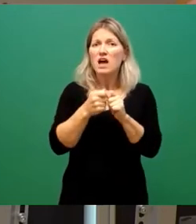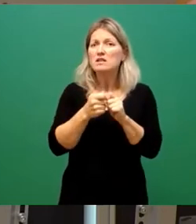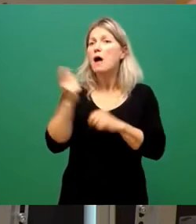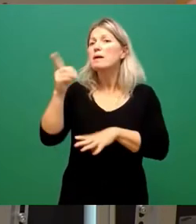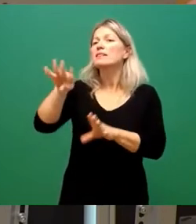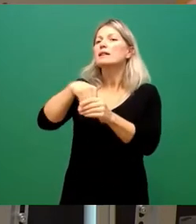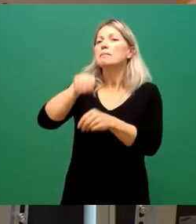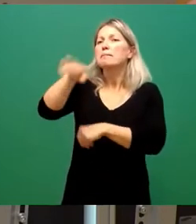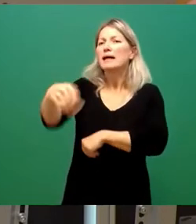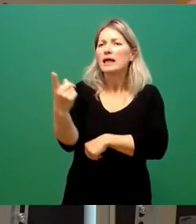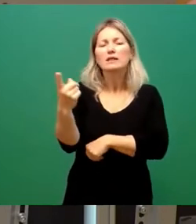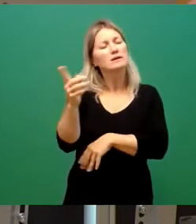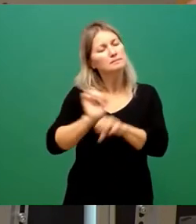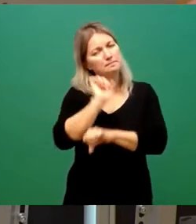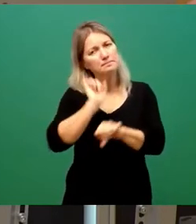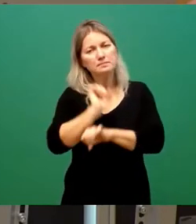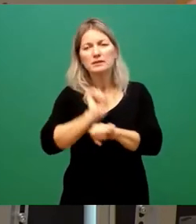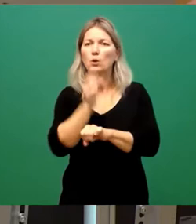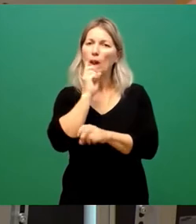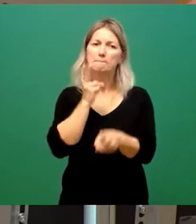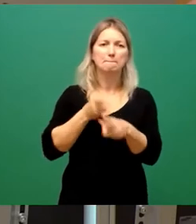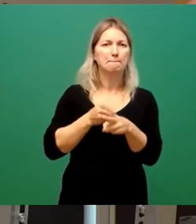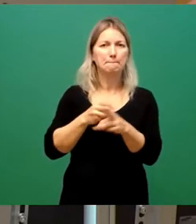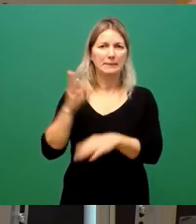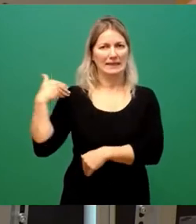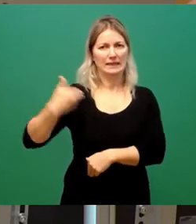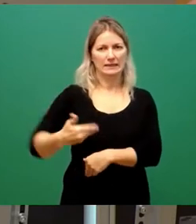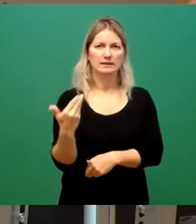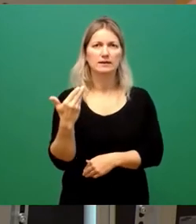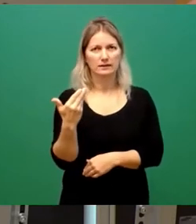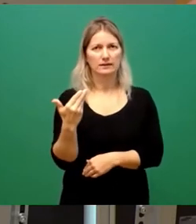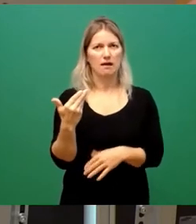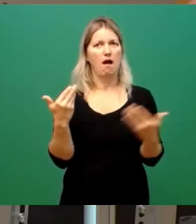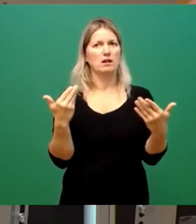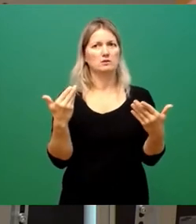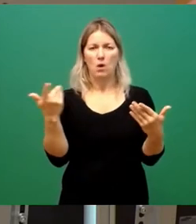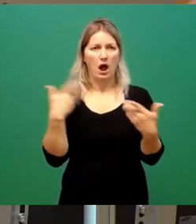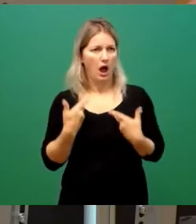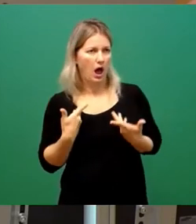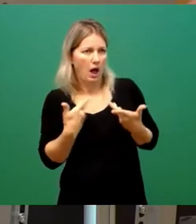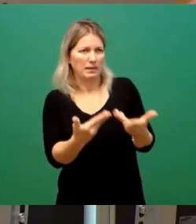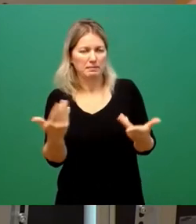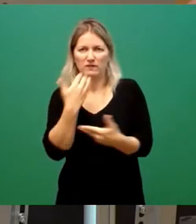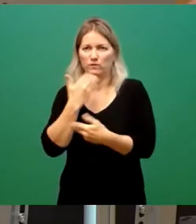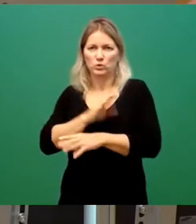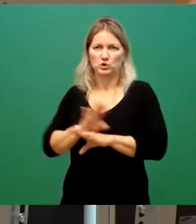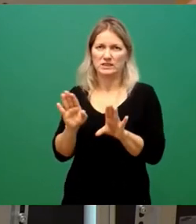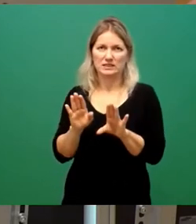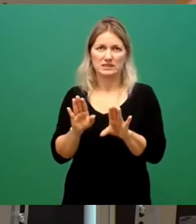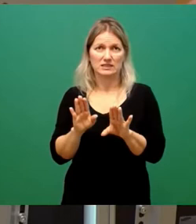wollen partout alles genauso lassen, wie es ist, im Groben und Ganzen. Nichts wollen Sie abgeben. Das kann, sehr geehrte Damen und Herren,